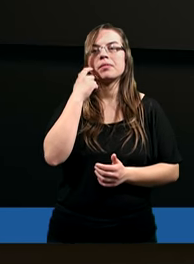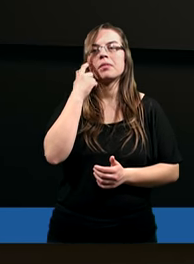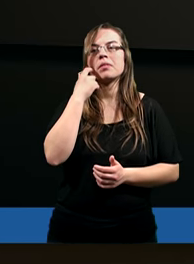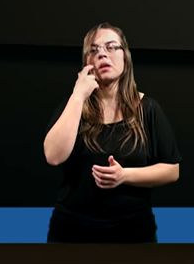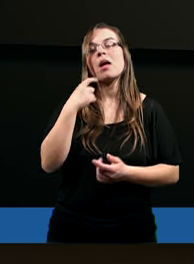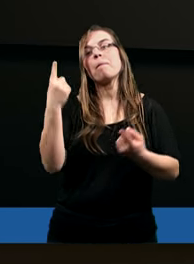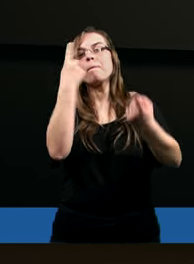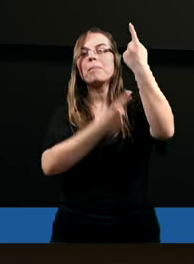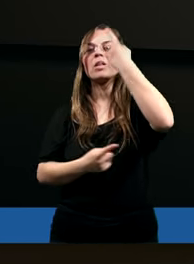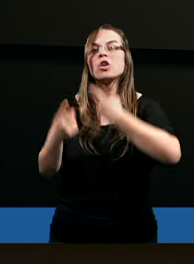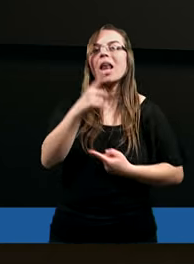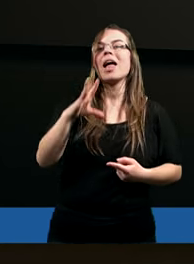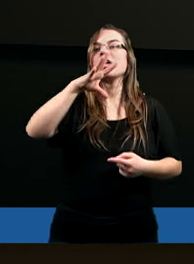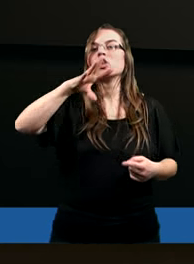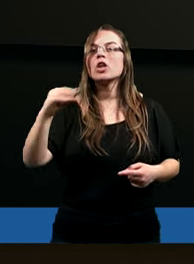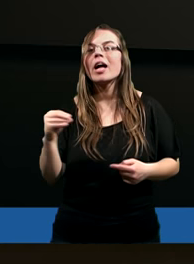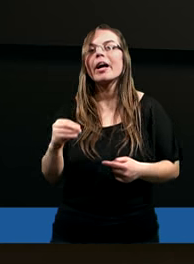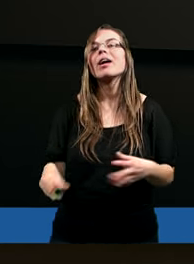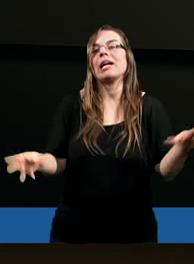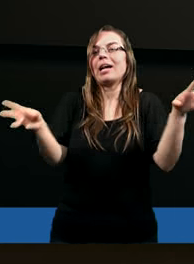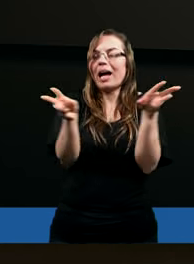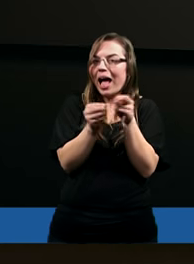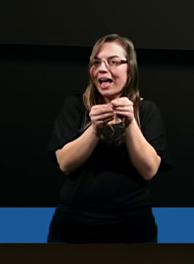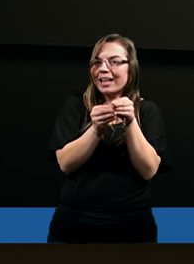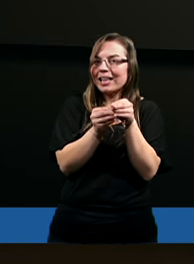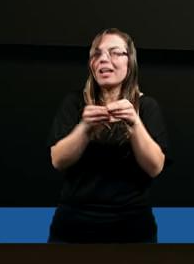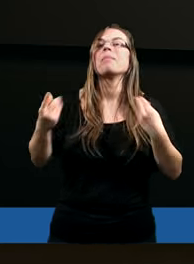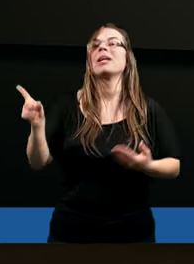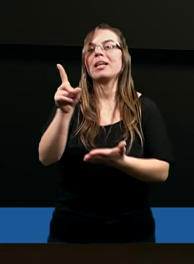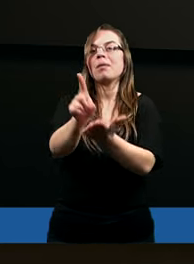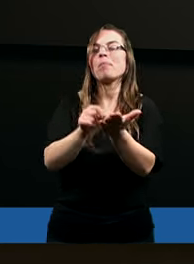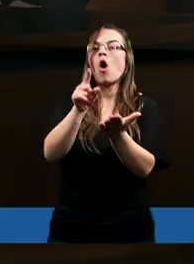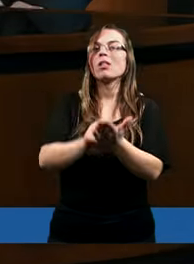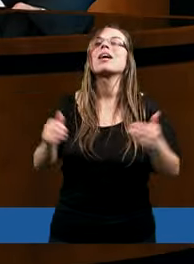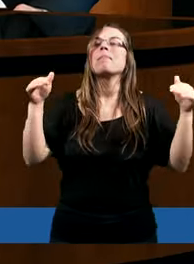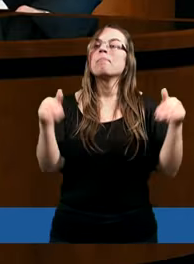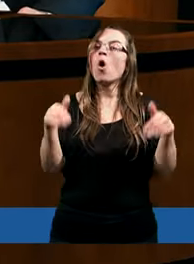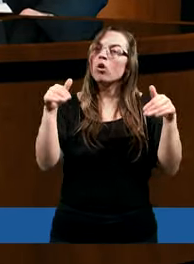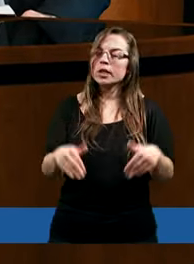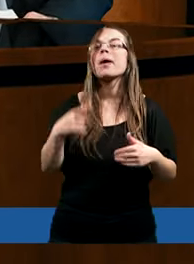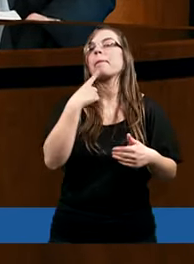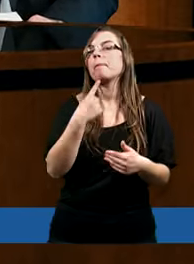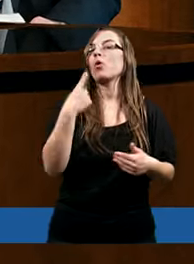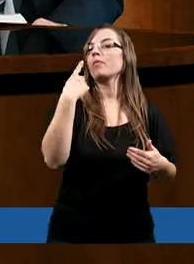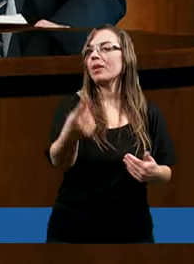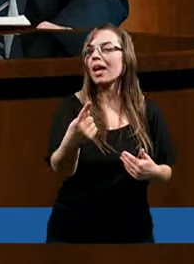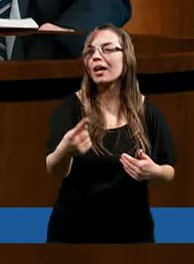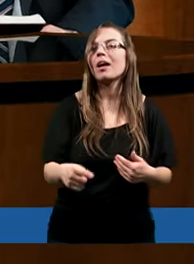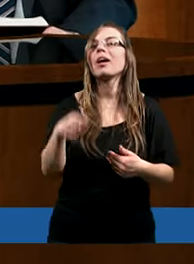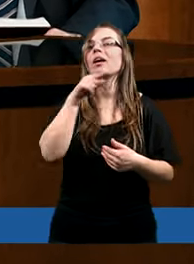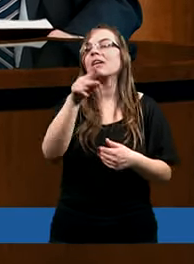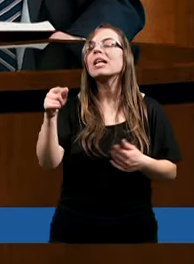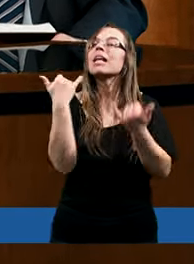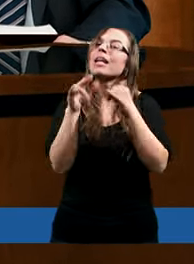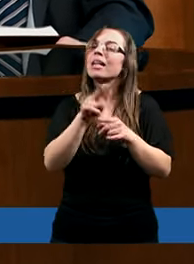Myślę, że razem z Piotrem możemy powiedzieć, że